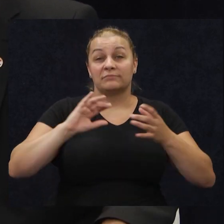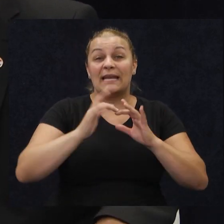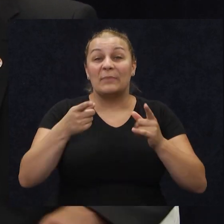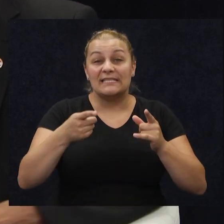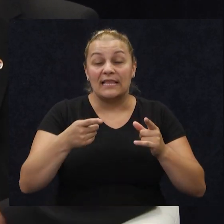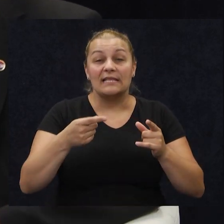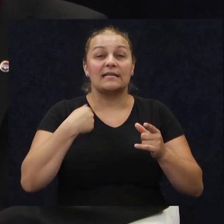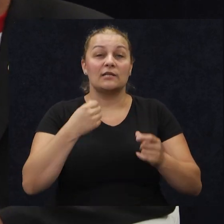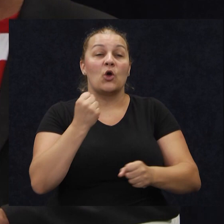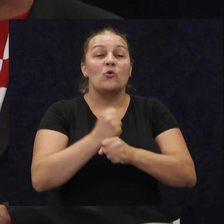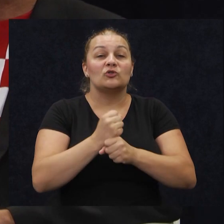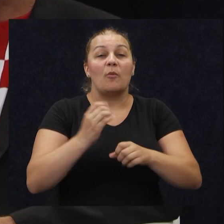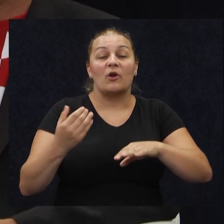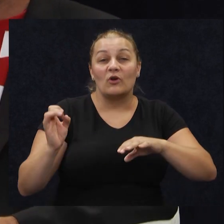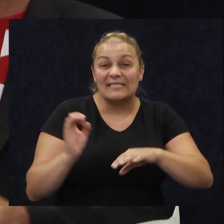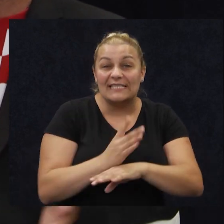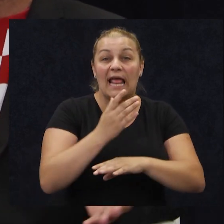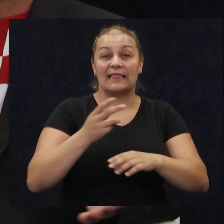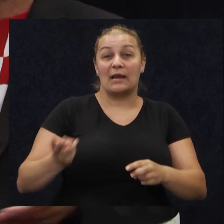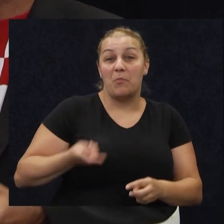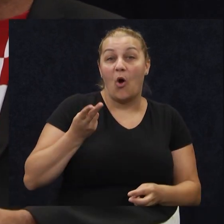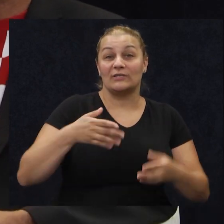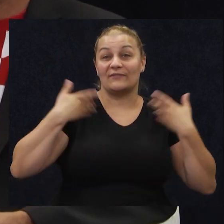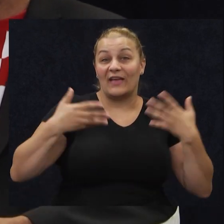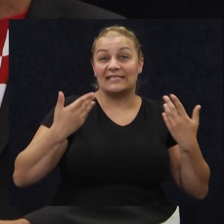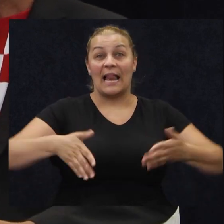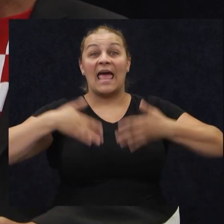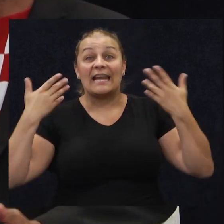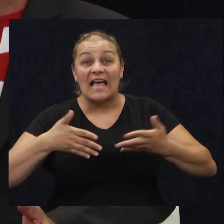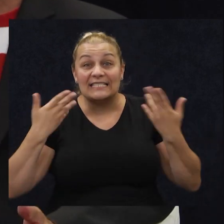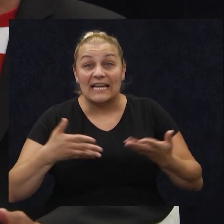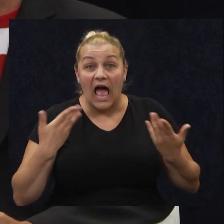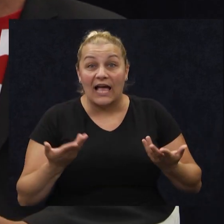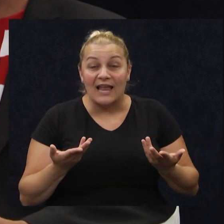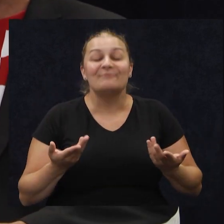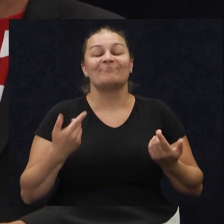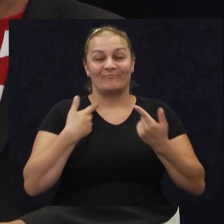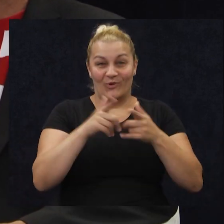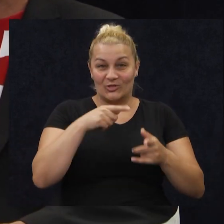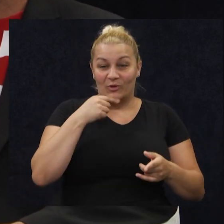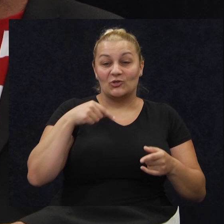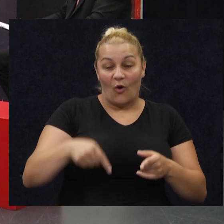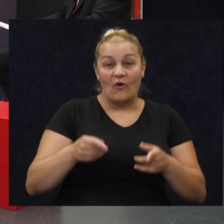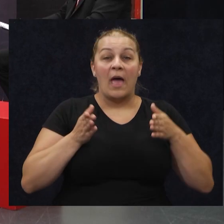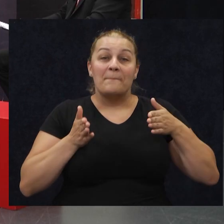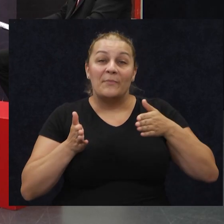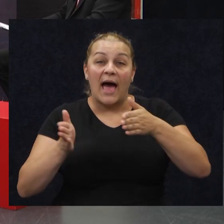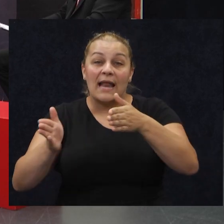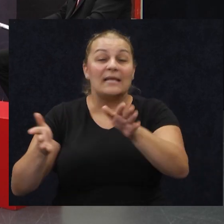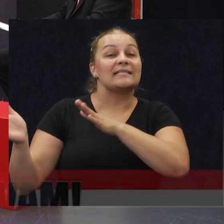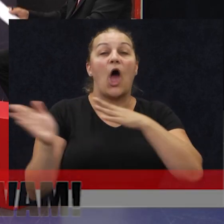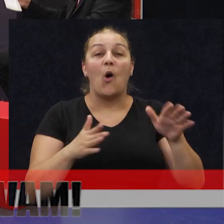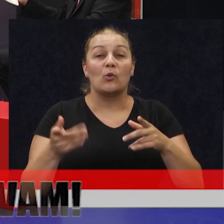učinili, dragice, sretnim, ponosnim, veselim, razdraganim. Možemo sobom reći ovoj paralela sa onom olujom